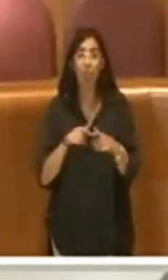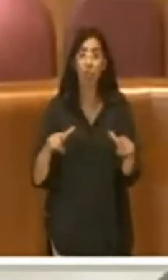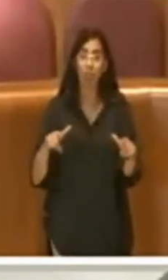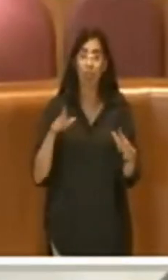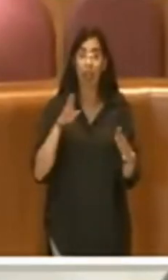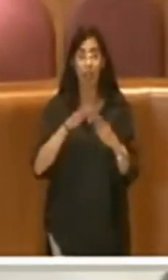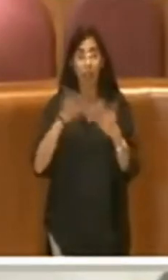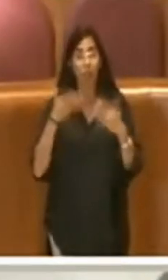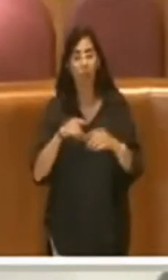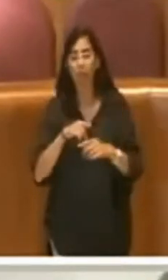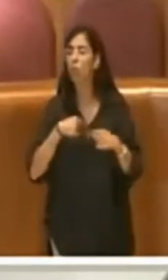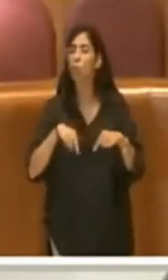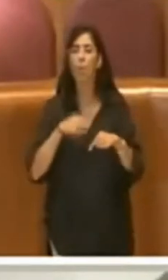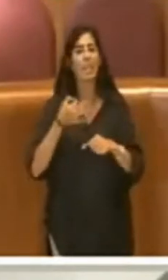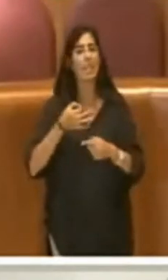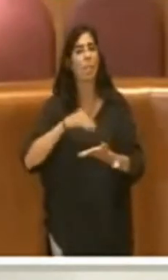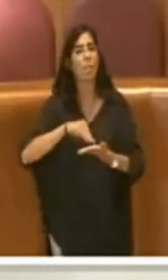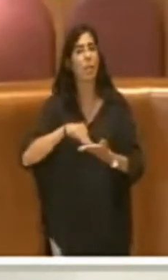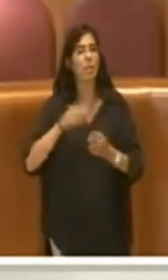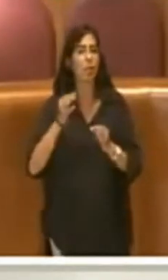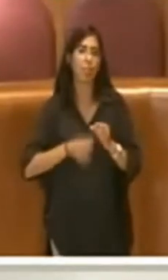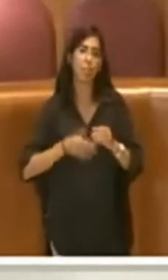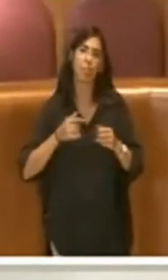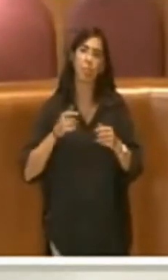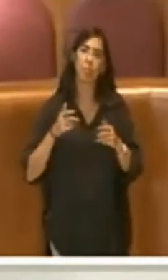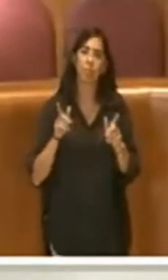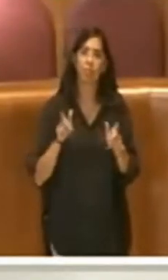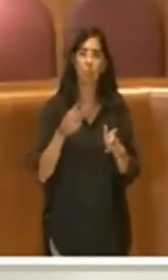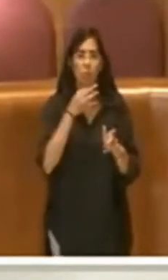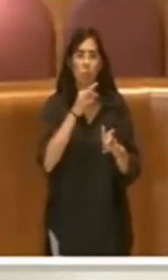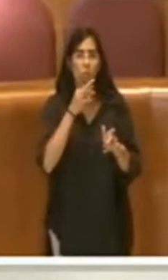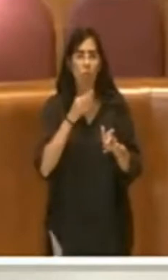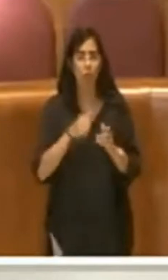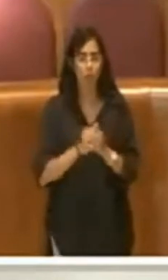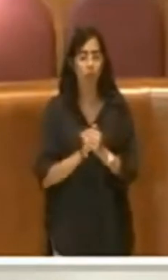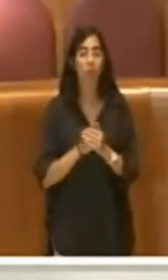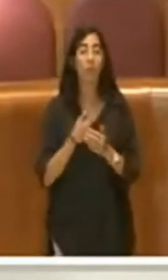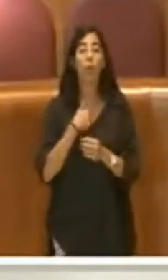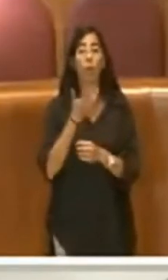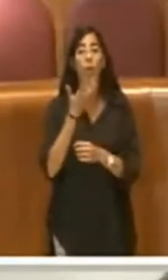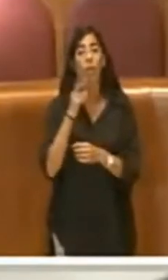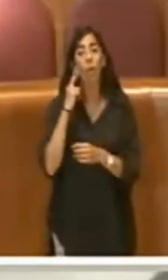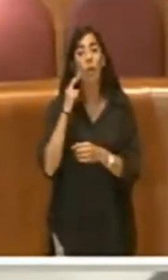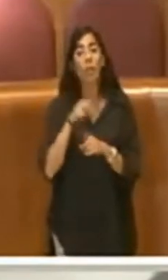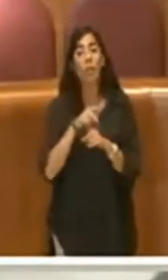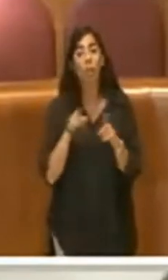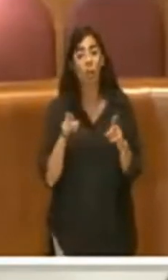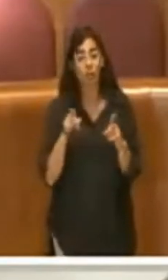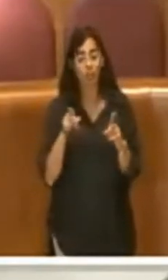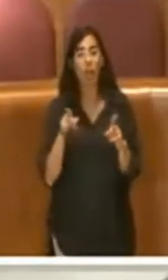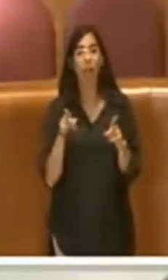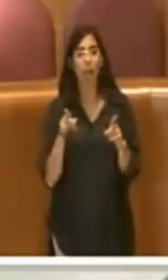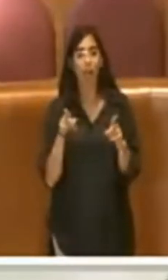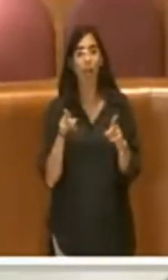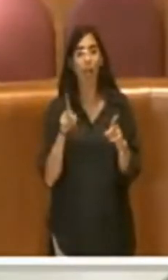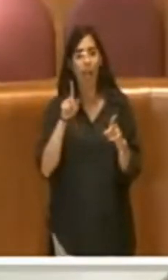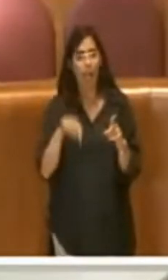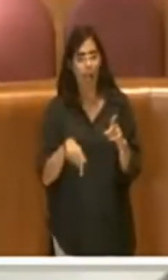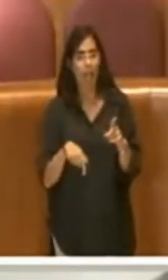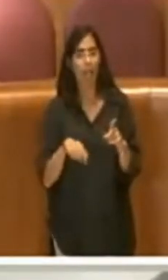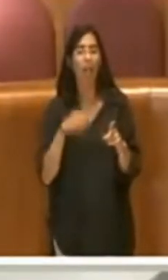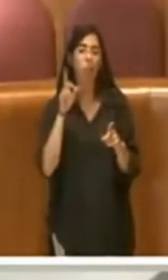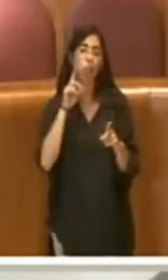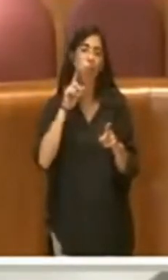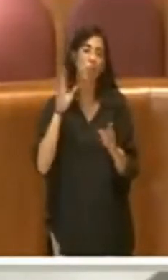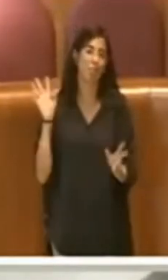affrontare. Io vorrei anche un po' ricordare sempre nel riassunto delle